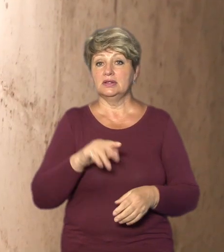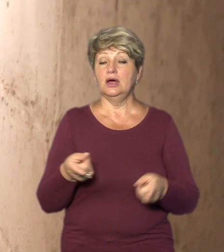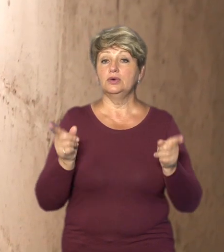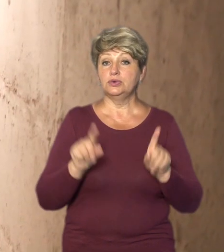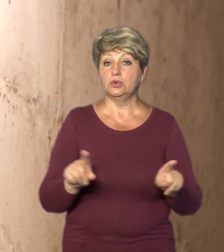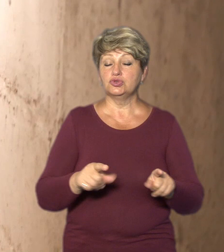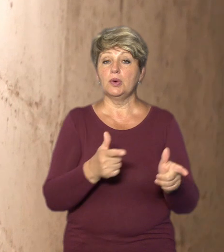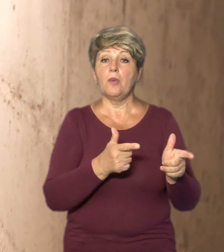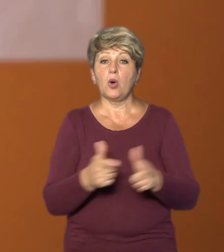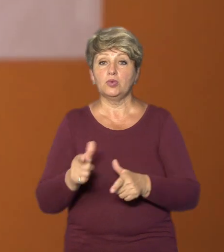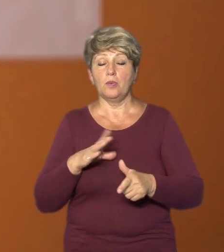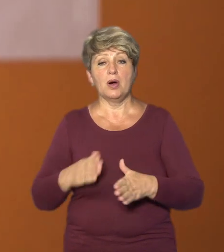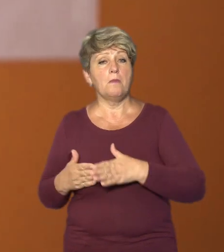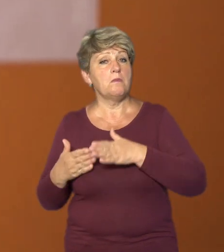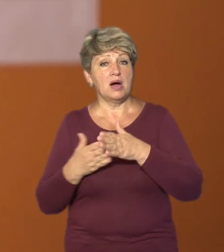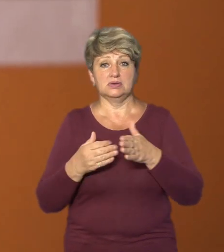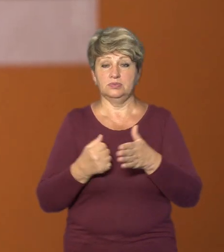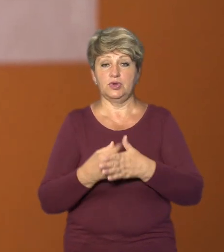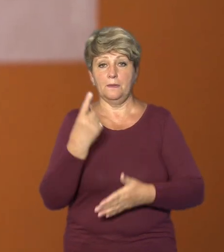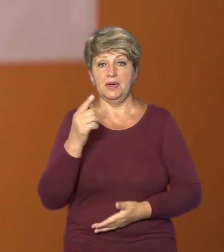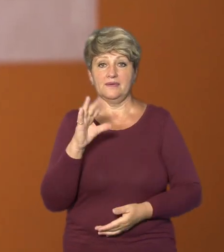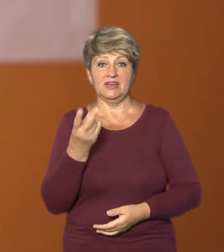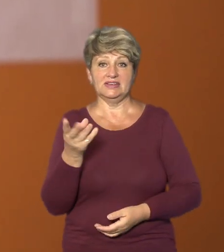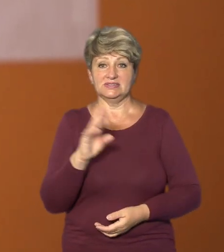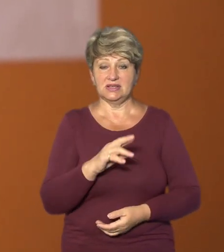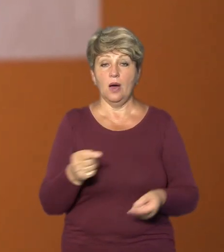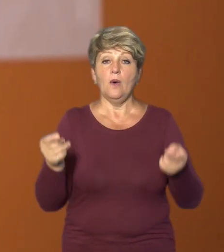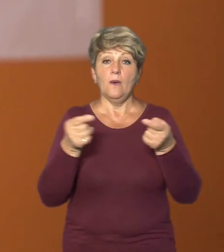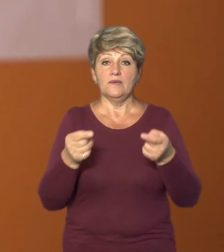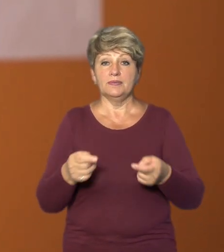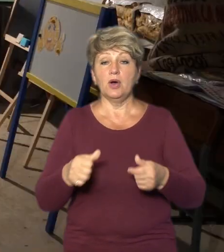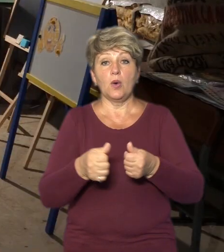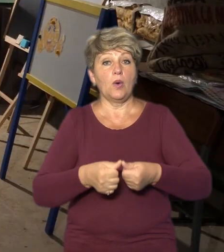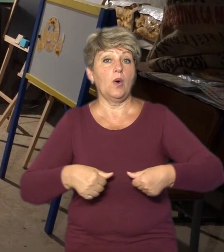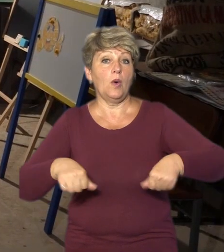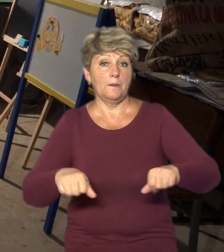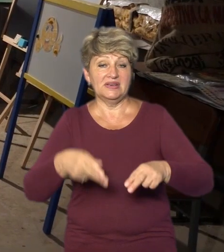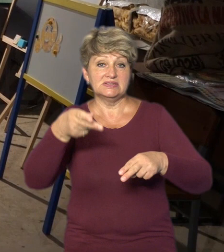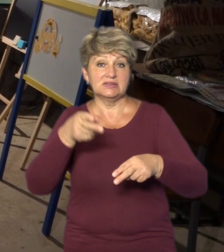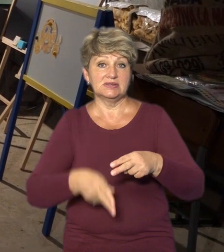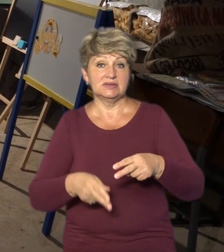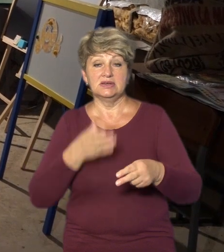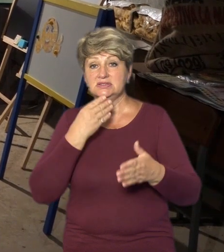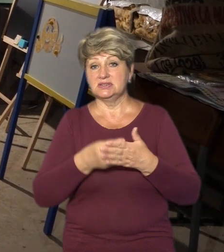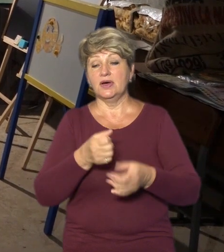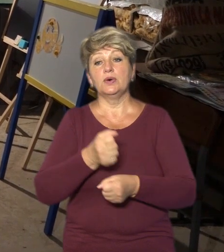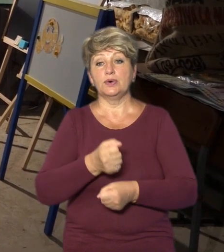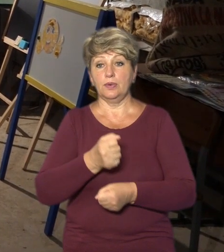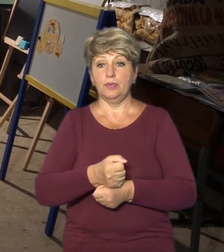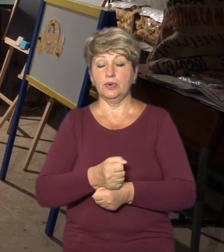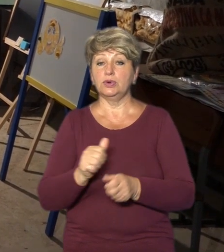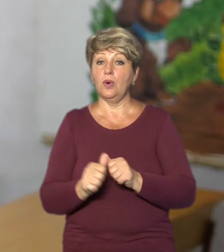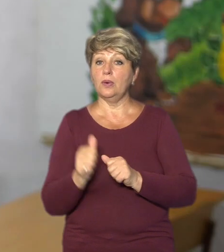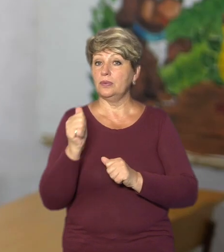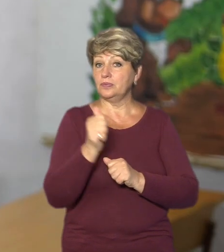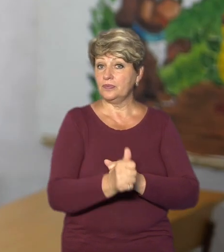готовність була максимальна до 1 вересня. Відповідні комісії закінчили свою роботу. Окрім